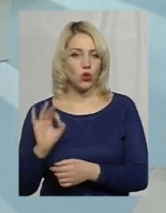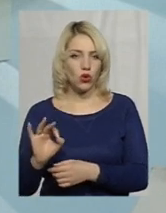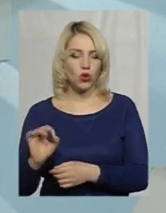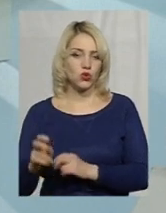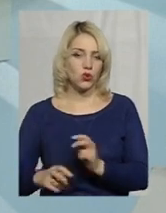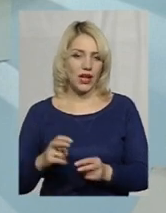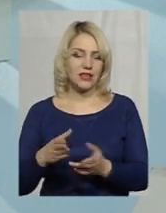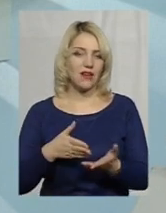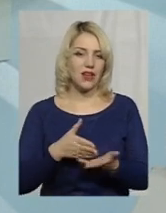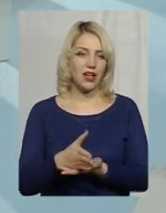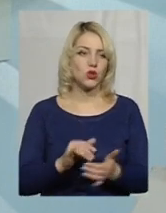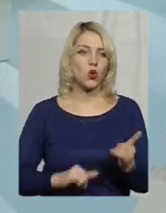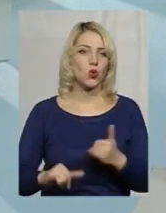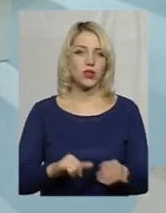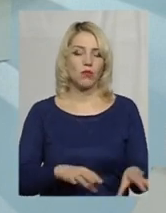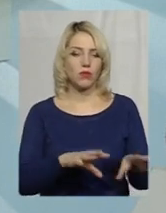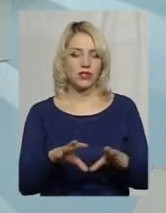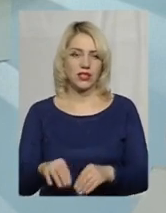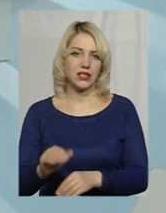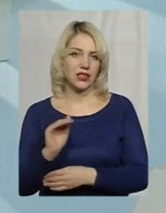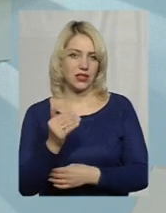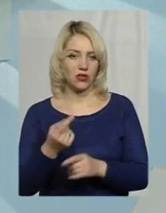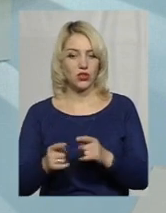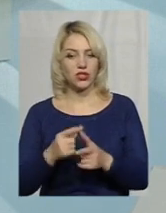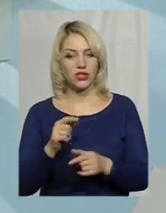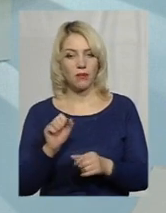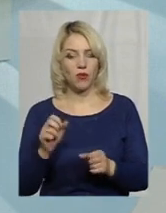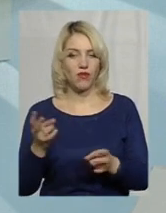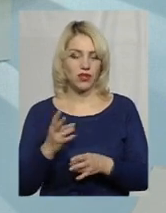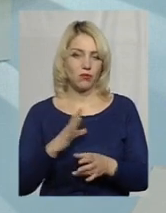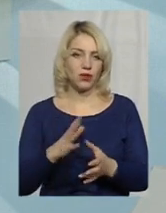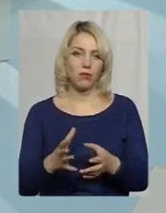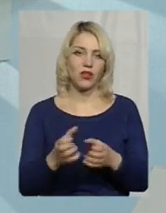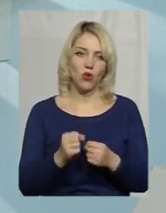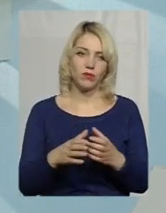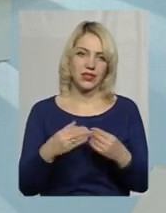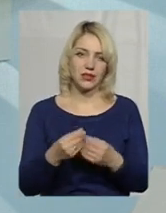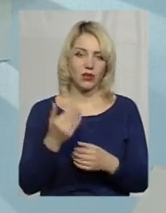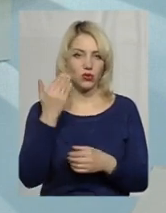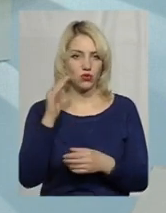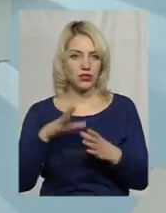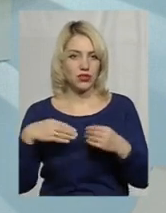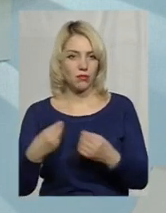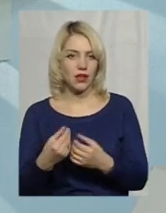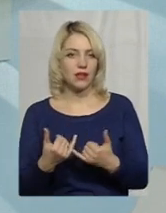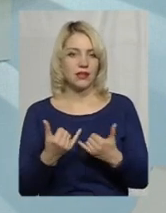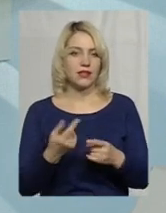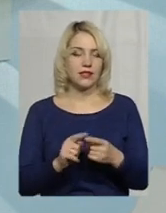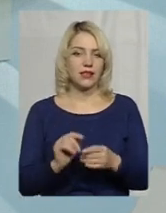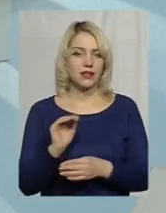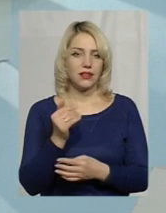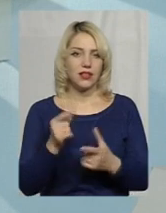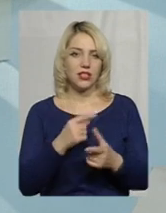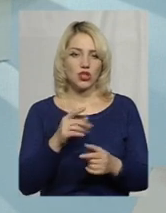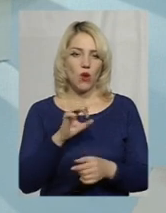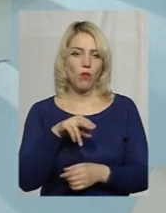варіант, куди помістити дитину. Чи це має бути прийомна сім'я, тобто інша сім'я для цієї дитини, чи це має бути